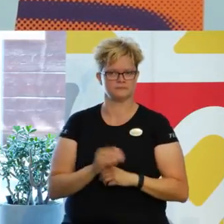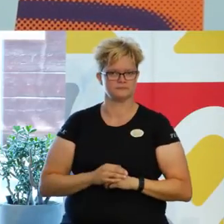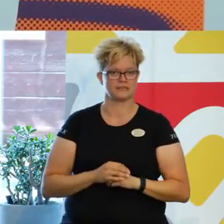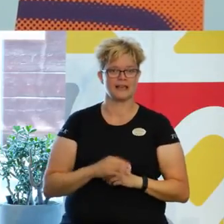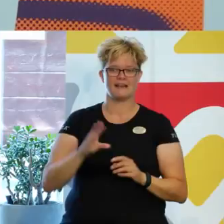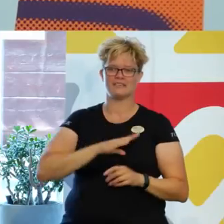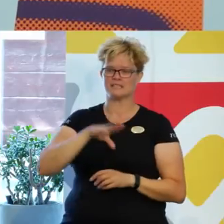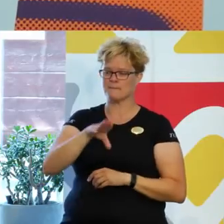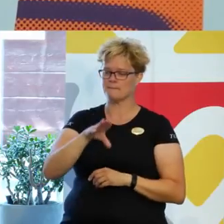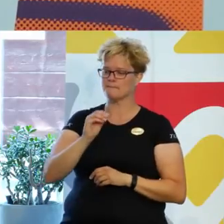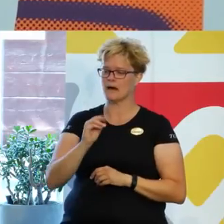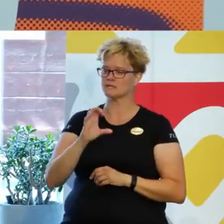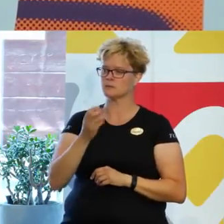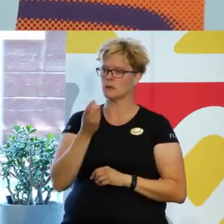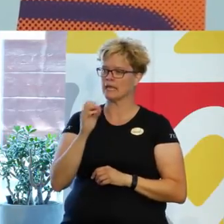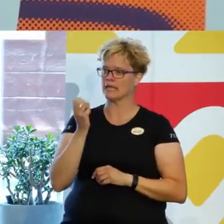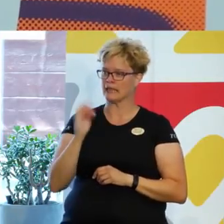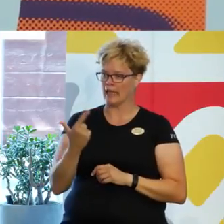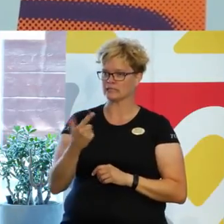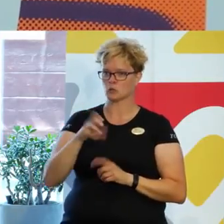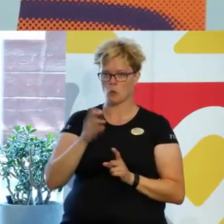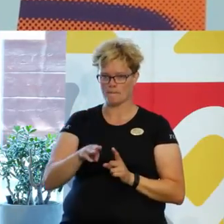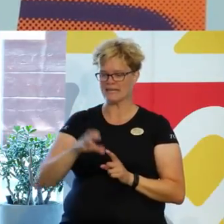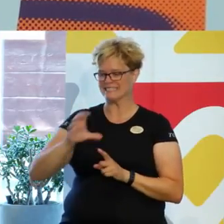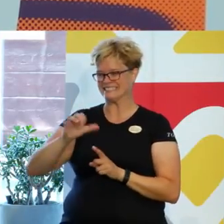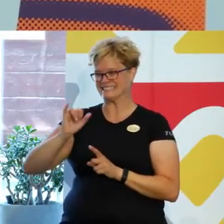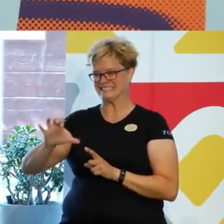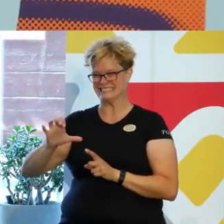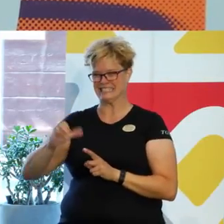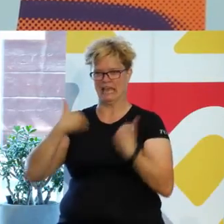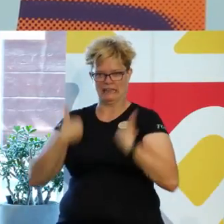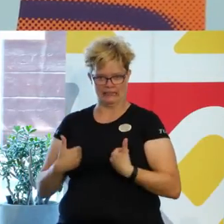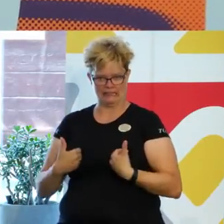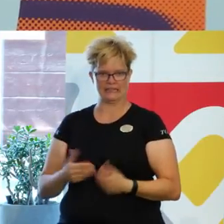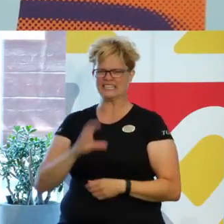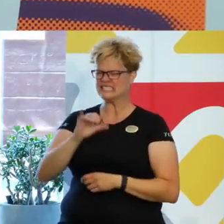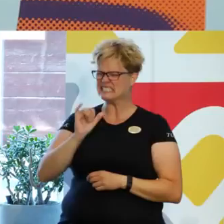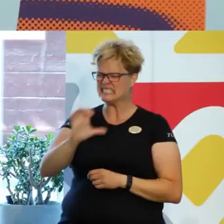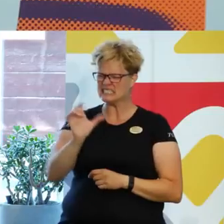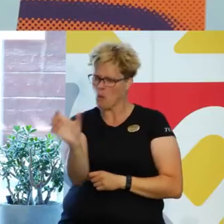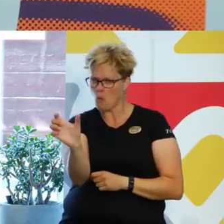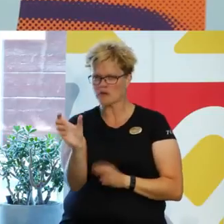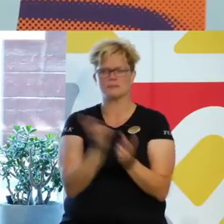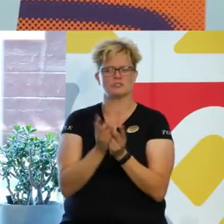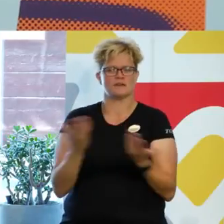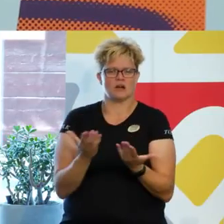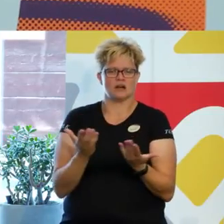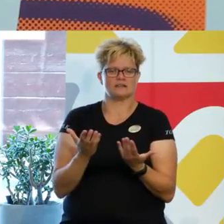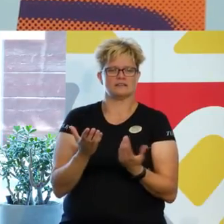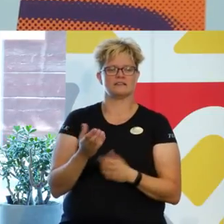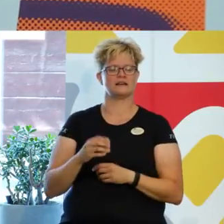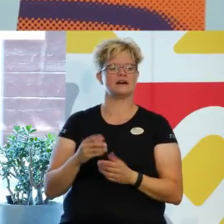maskulinitetsnorm. En cis-identitet. Ordet cis betyder, eller tin,